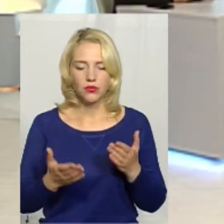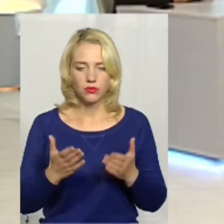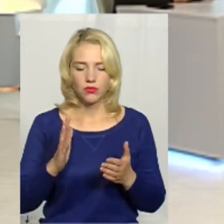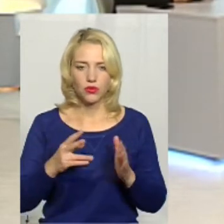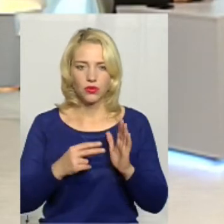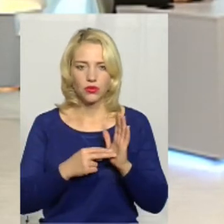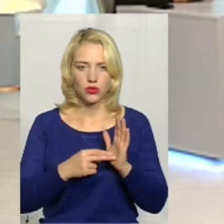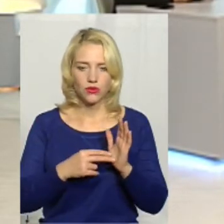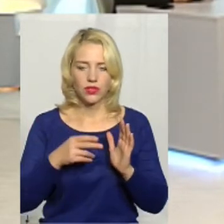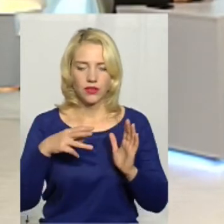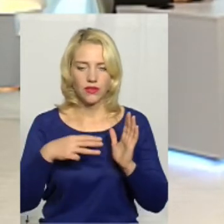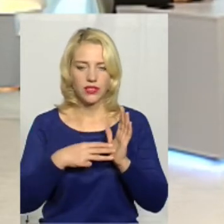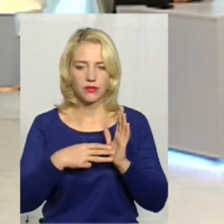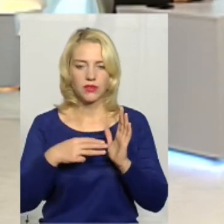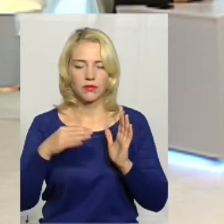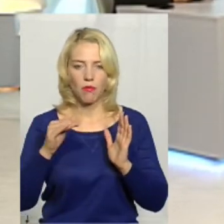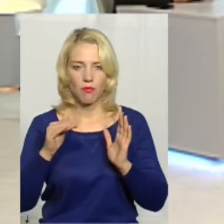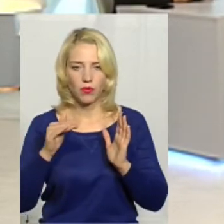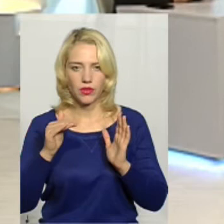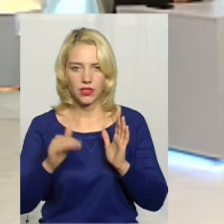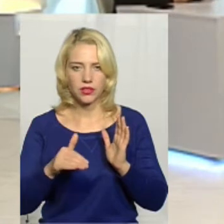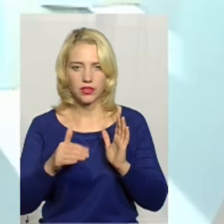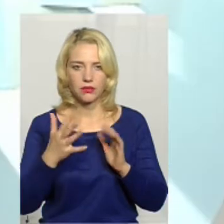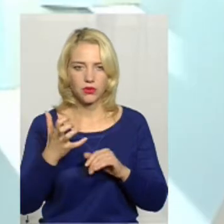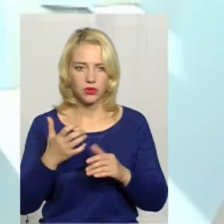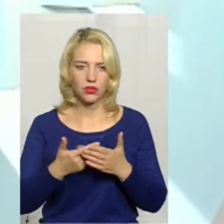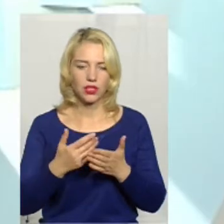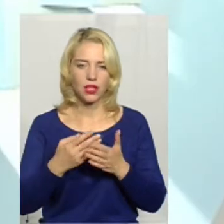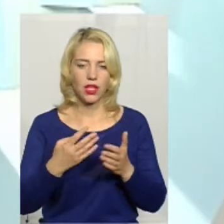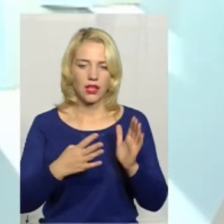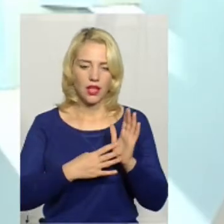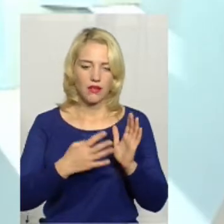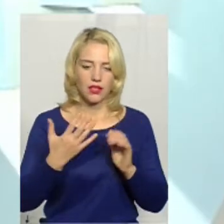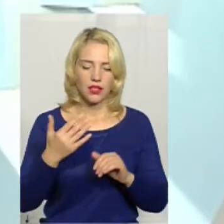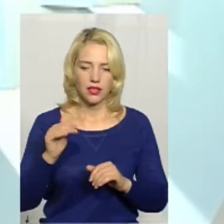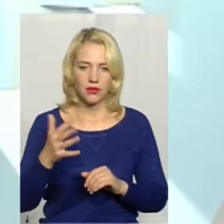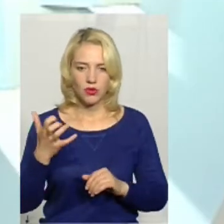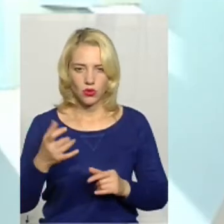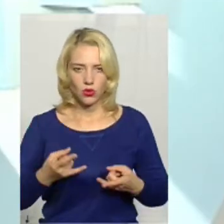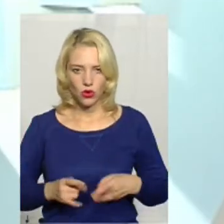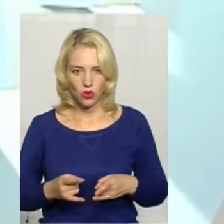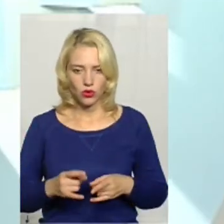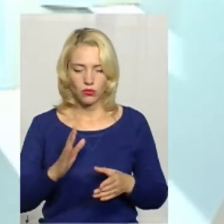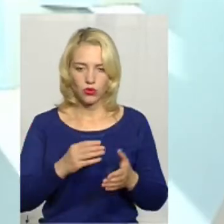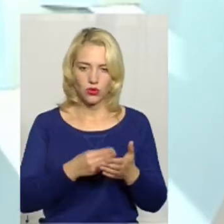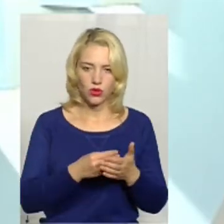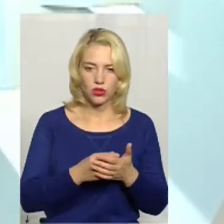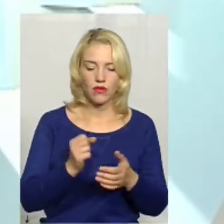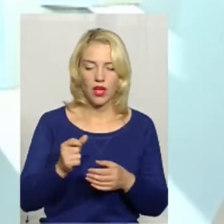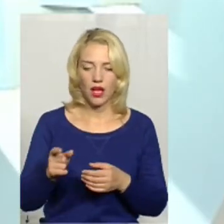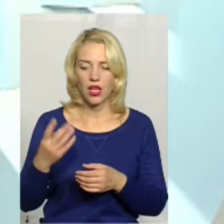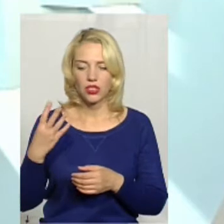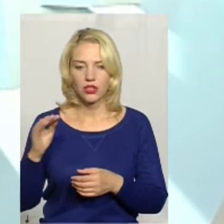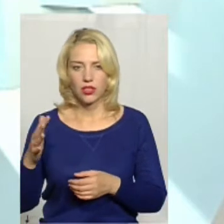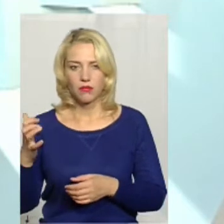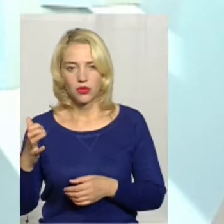коштувати 8,5-9 тисяч гривень, а 4 тисячі нам обходять ці пологи, то ці гроші можна спрятувати на